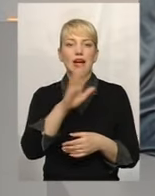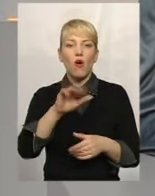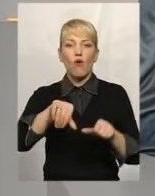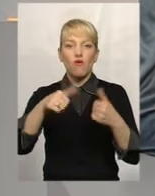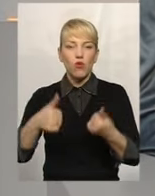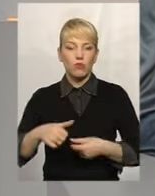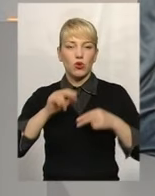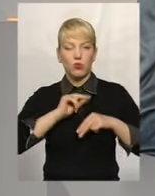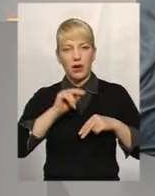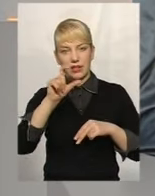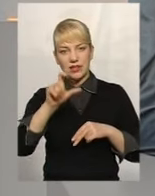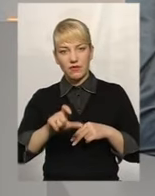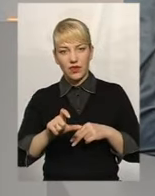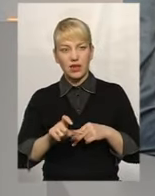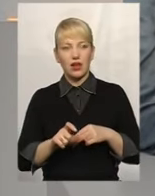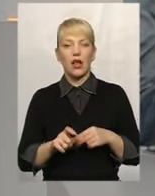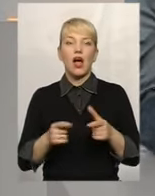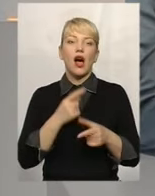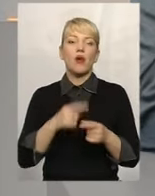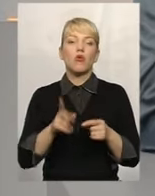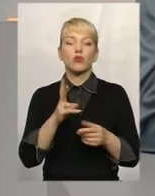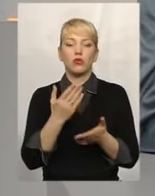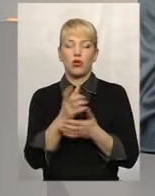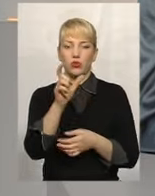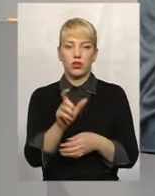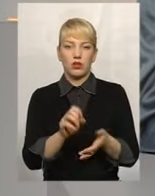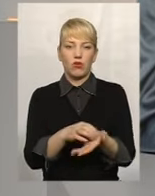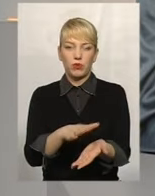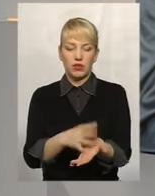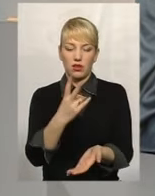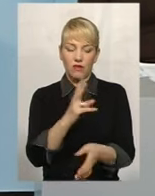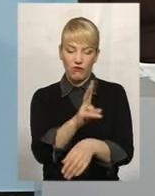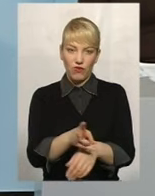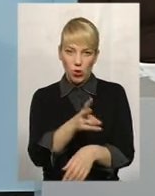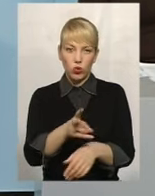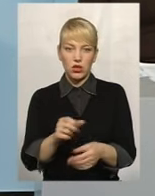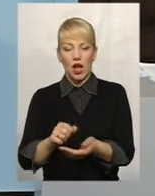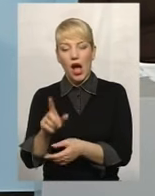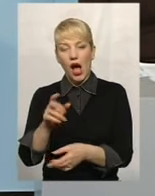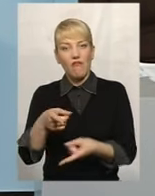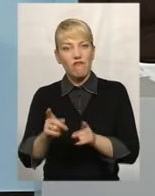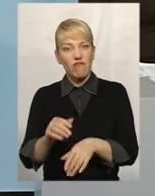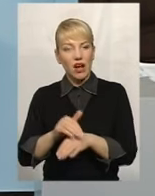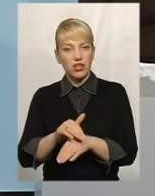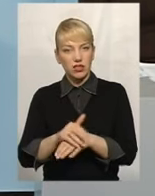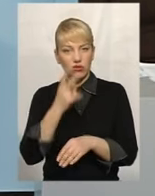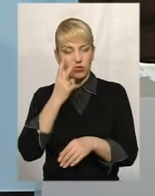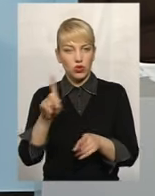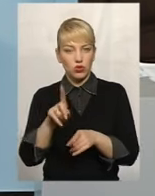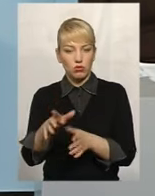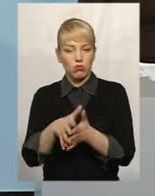або того, кого ти оформив на 2 години на роботу, а реальному відео працює 8 чи 12 годин,